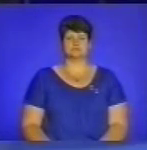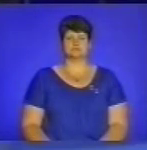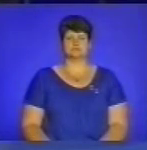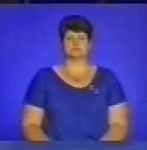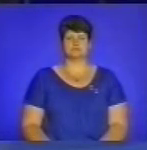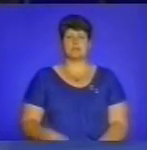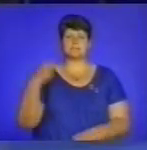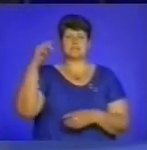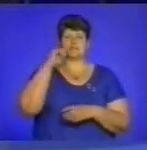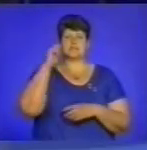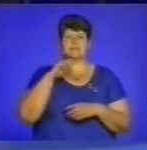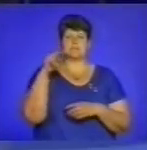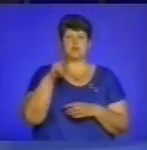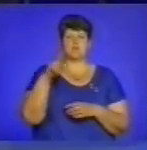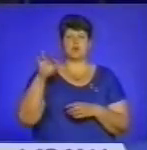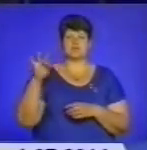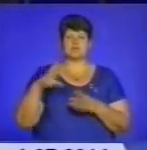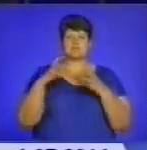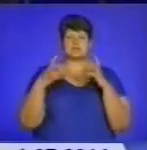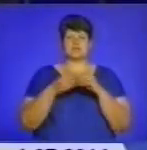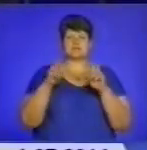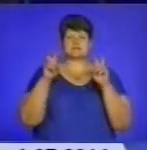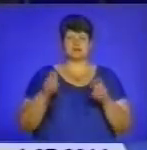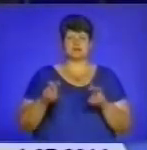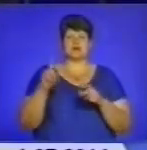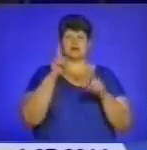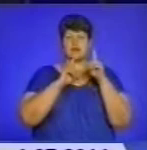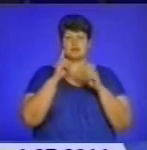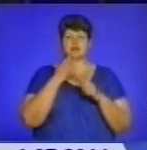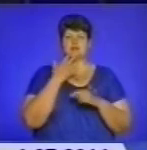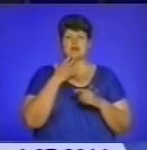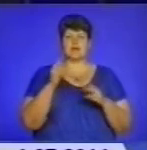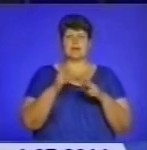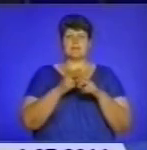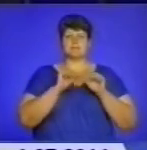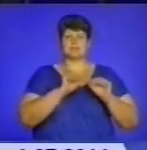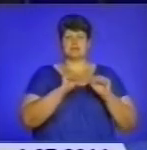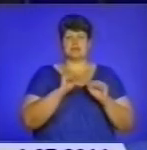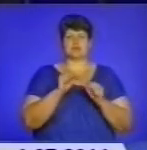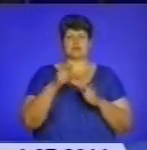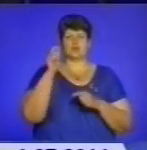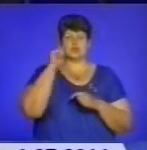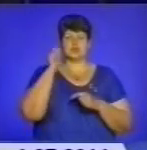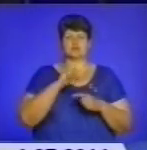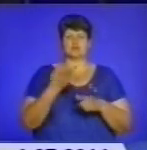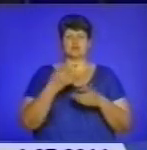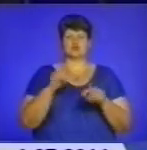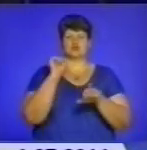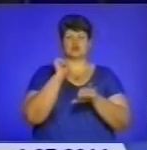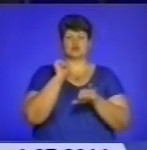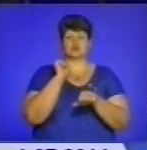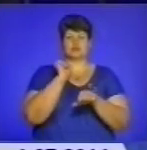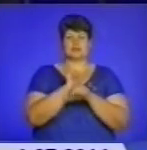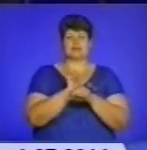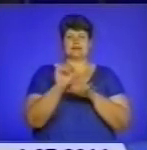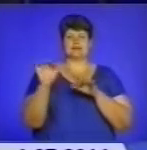Президент України Петро Порошенко за підсумками засідання Ради національної безпеки і оборони України прийняв рішення зупинити дію режиму одностороннього припинення